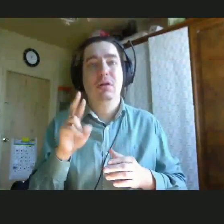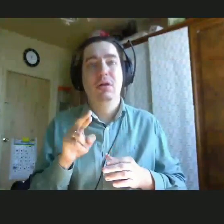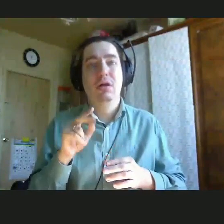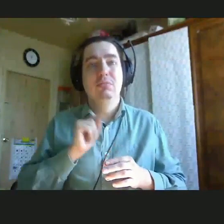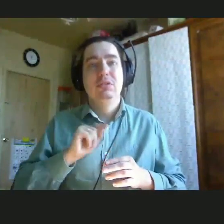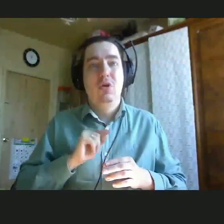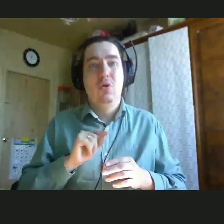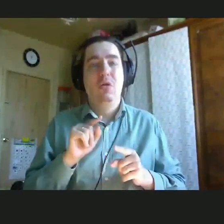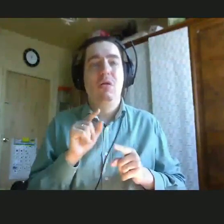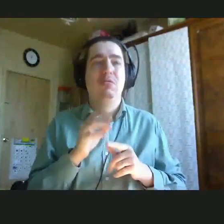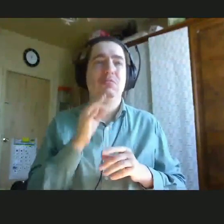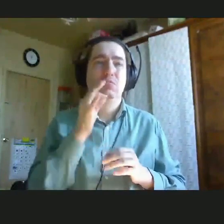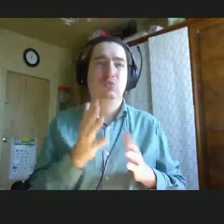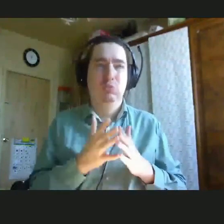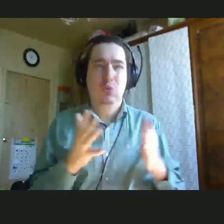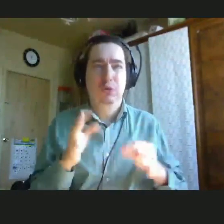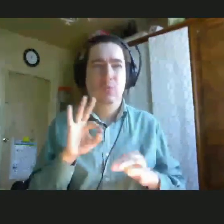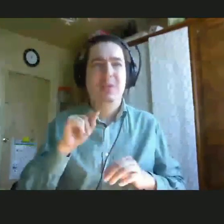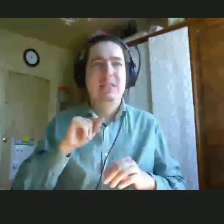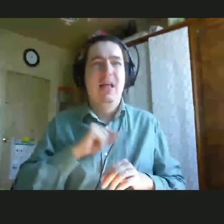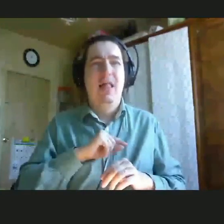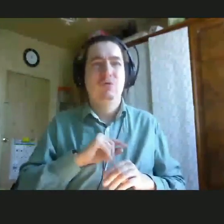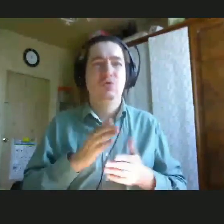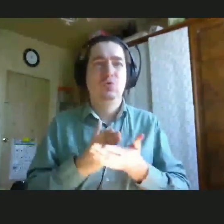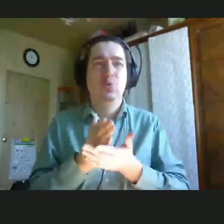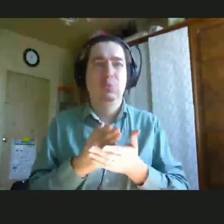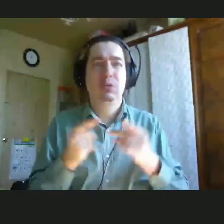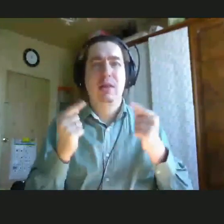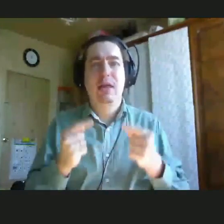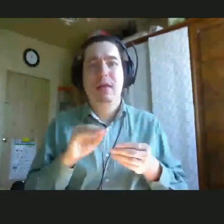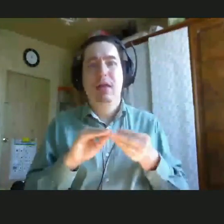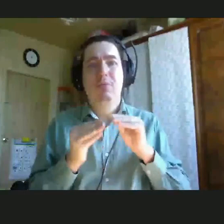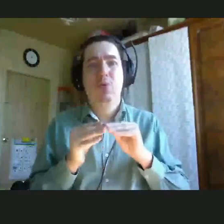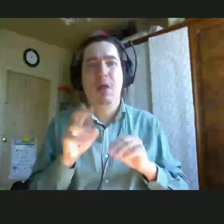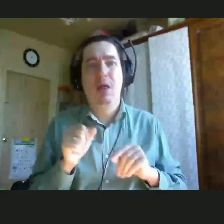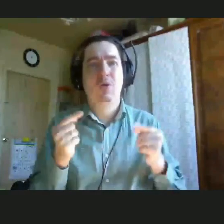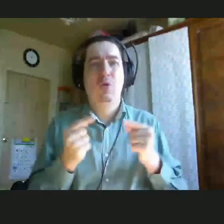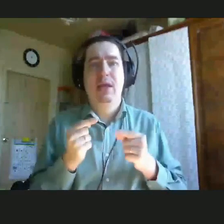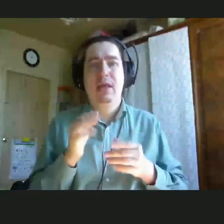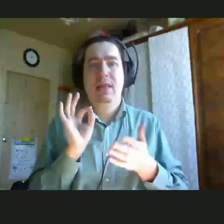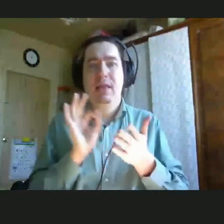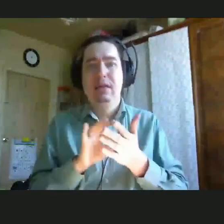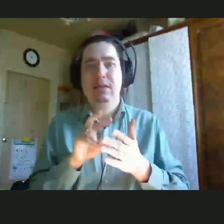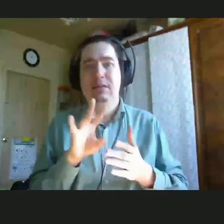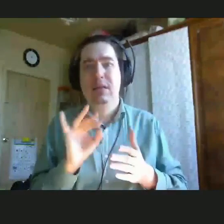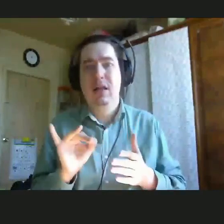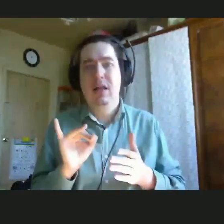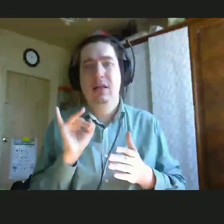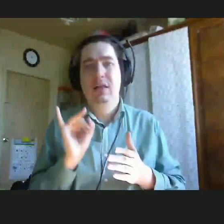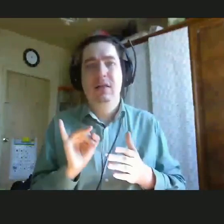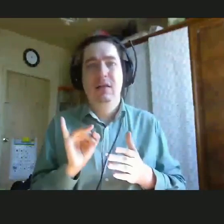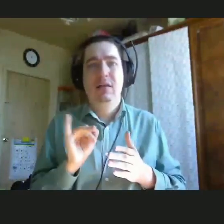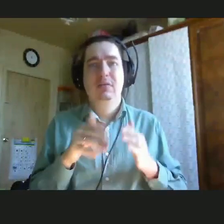психолог, наверное, больше расскажу про психологическую службу. Там мы ставим конкретные проблемы и конкретные цели, которые можно решить